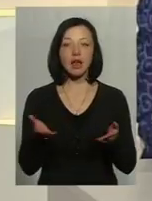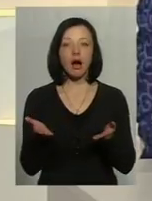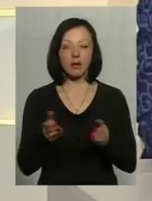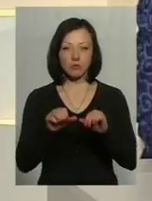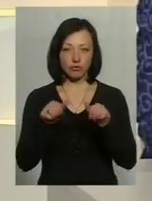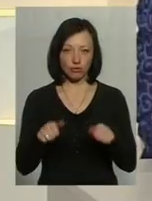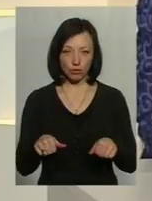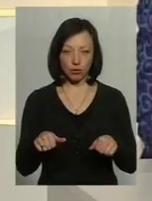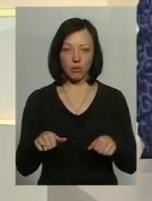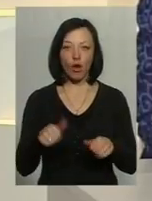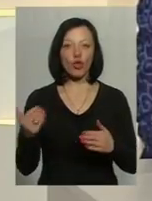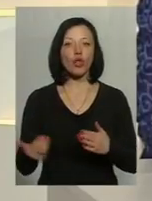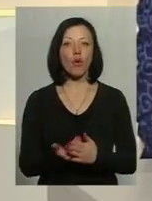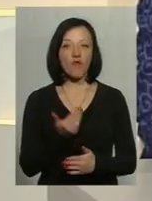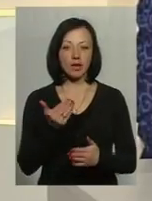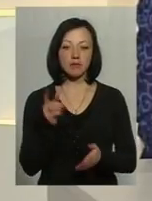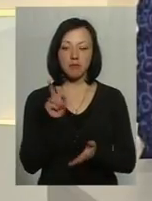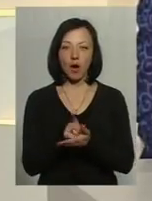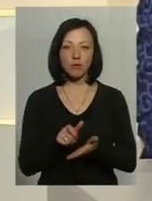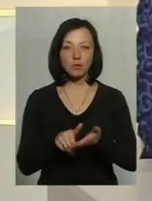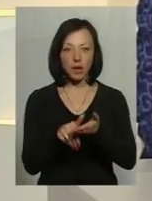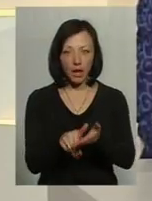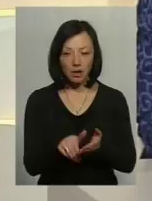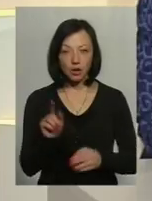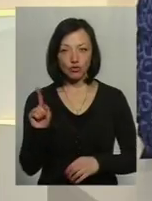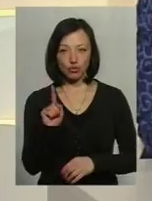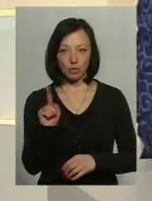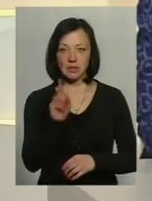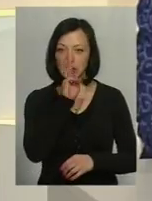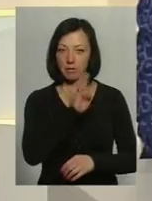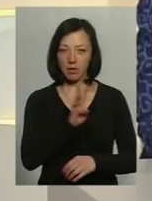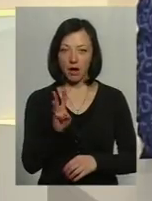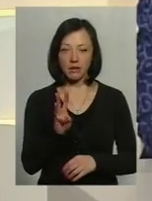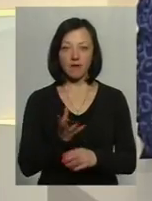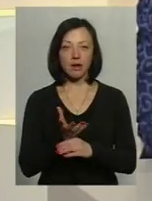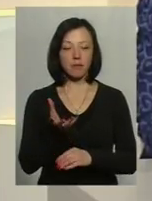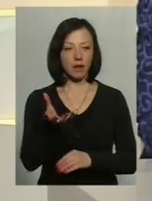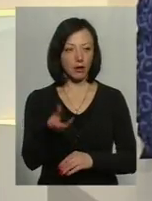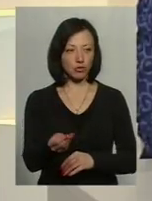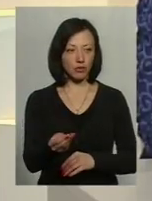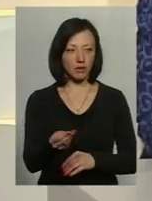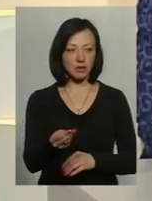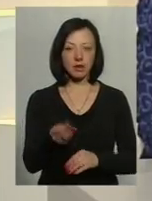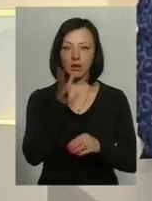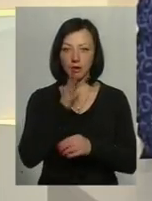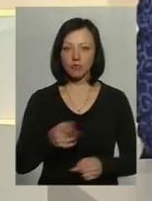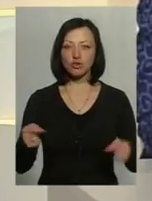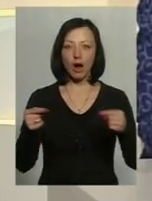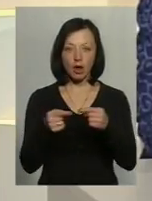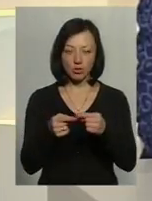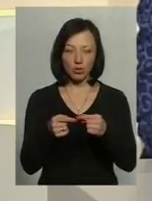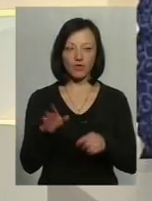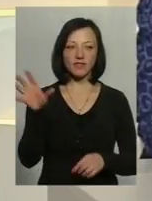чином новації мають посприяти тому, щоб заробітна плата виплачувалася вчасно